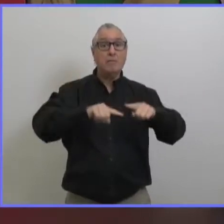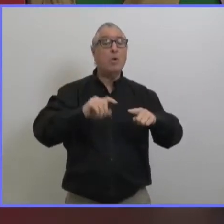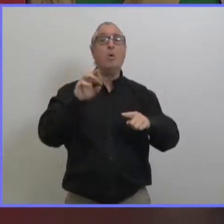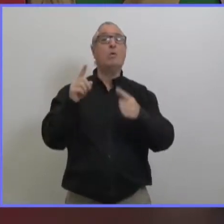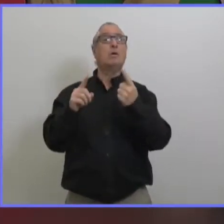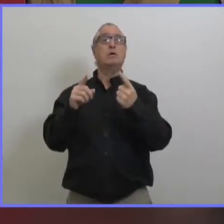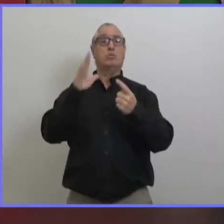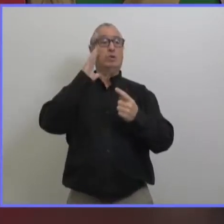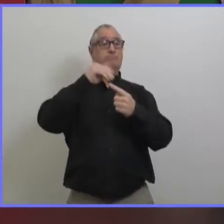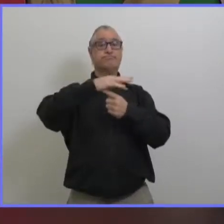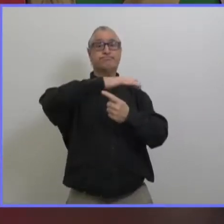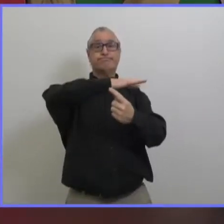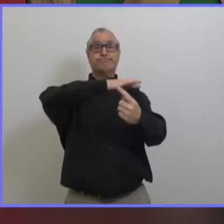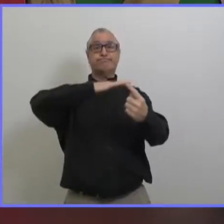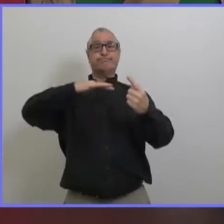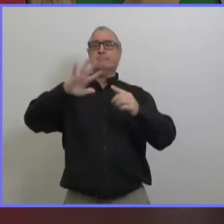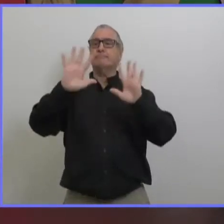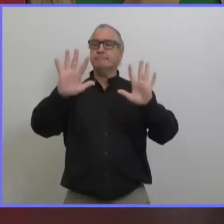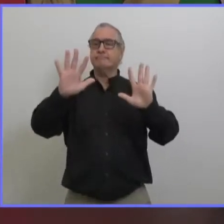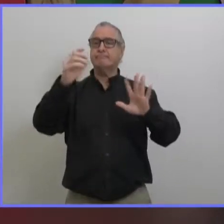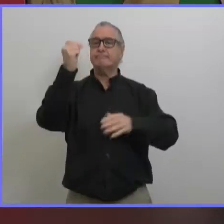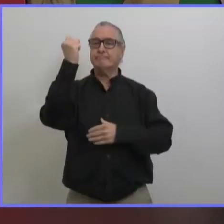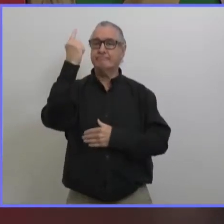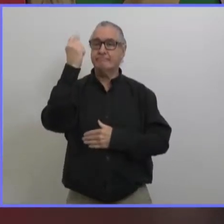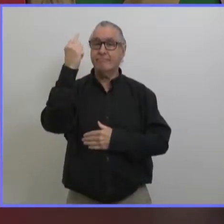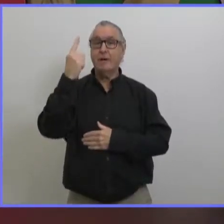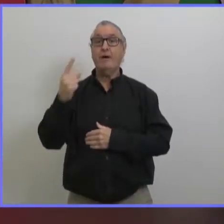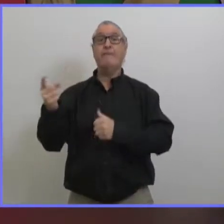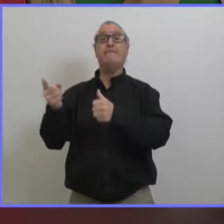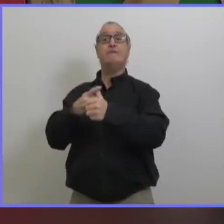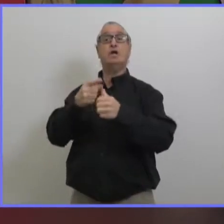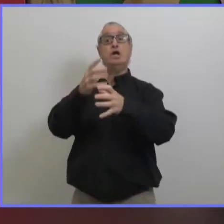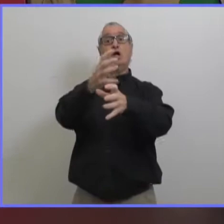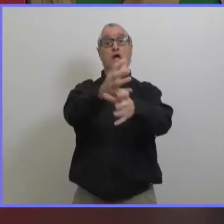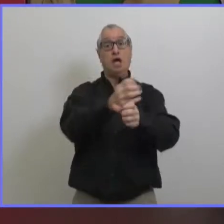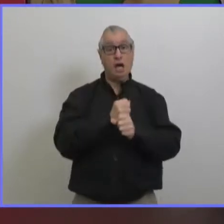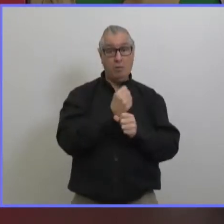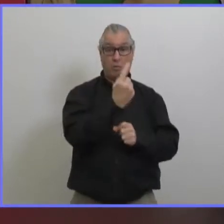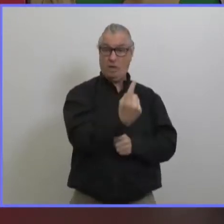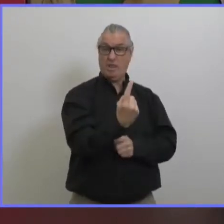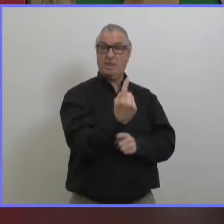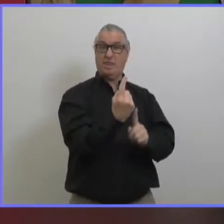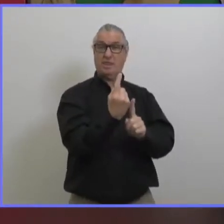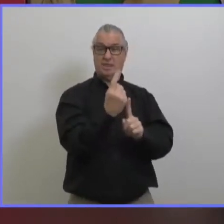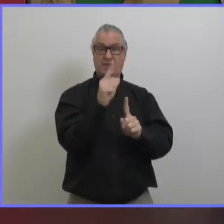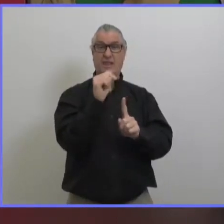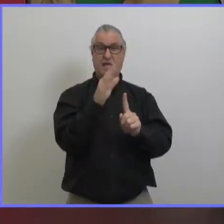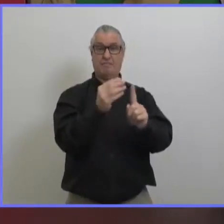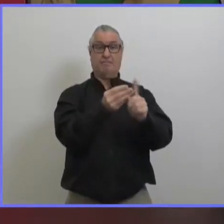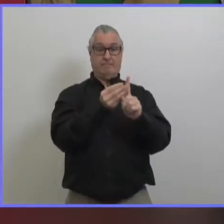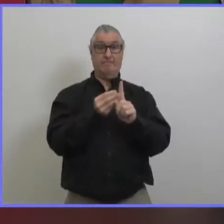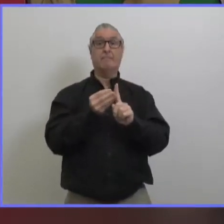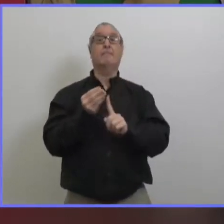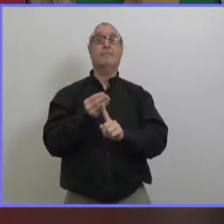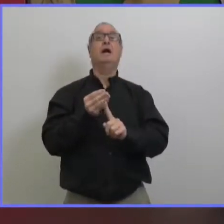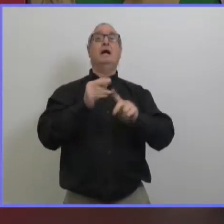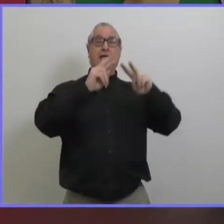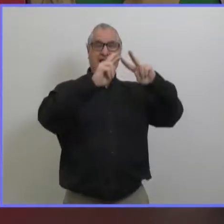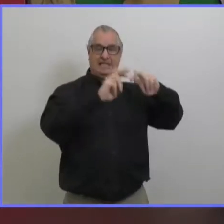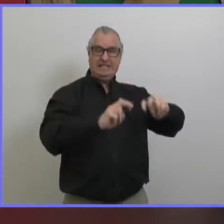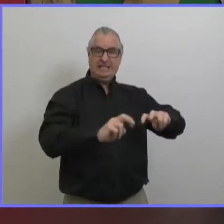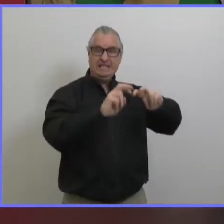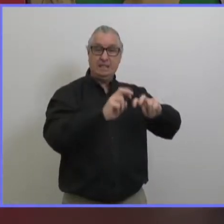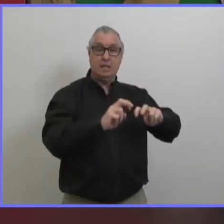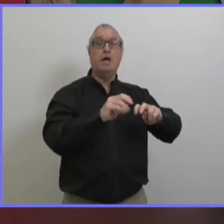cadam avant d'être traité au moment où cet échantillon avait été reçu nous n'avions pas encore même fait le